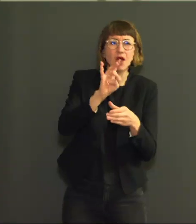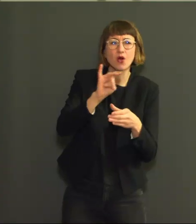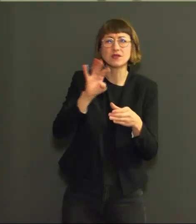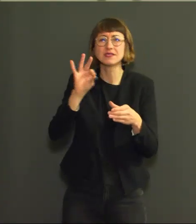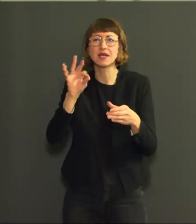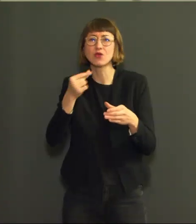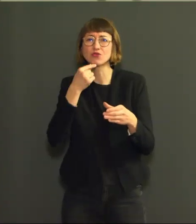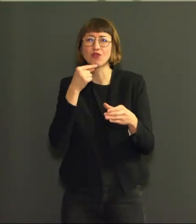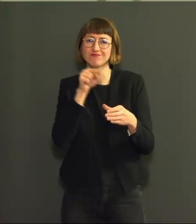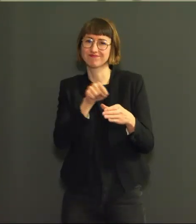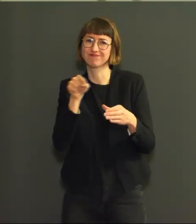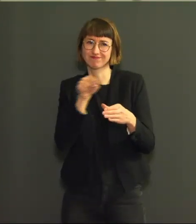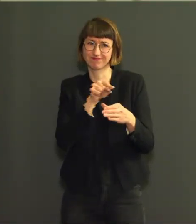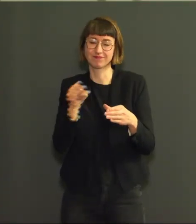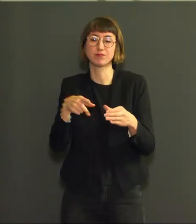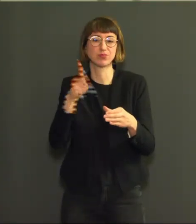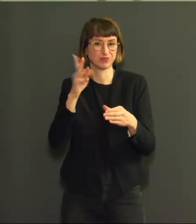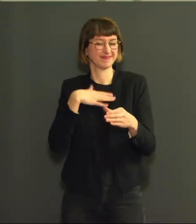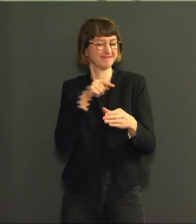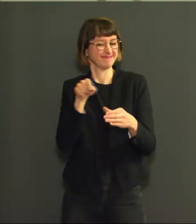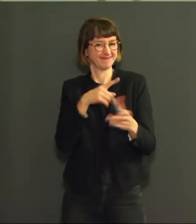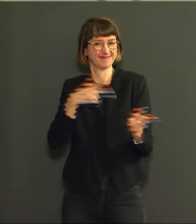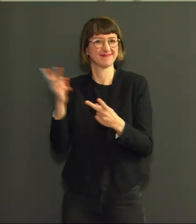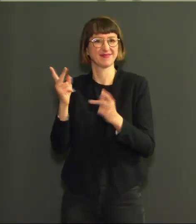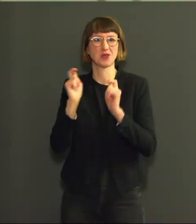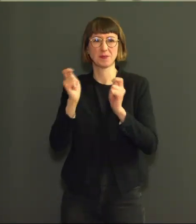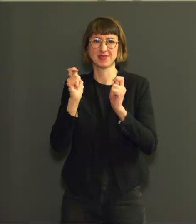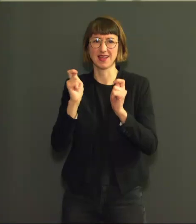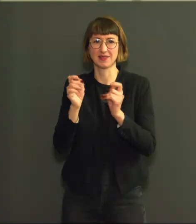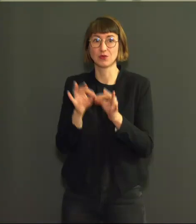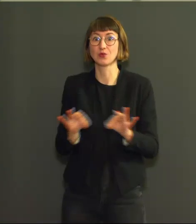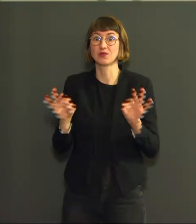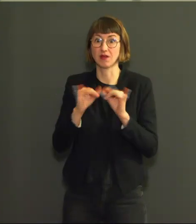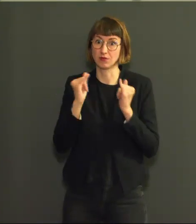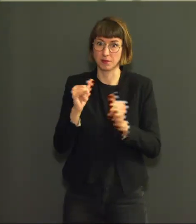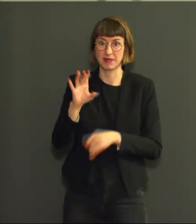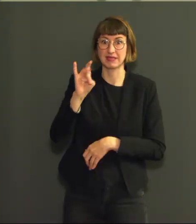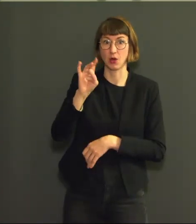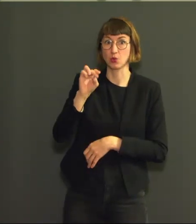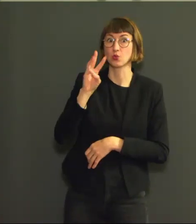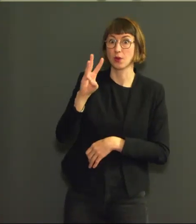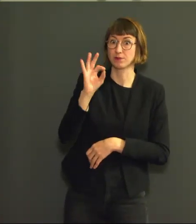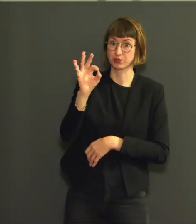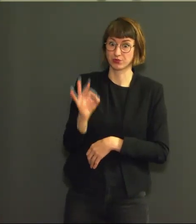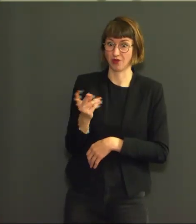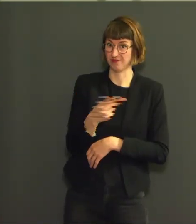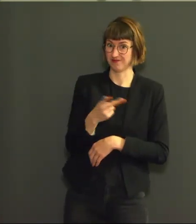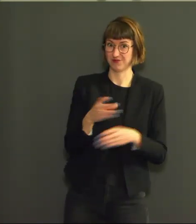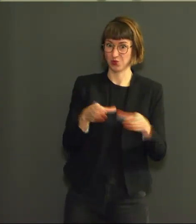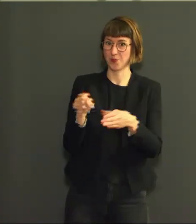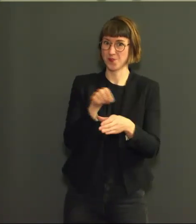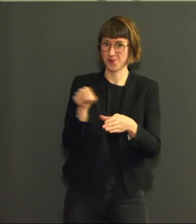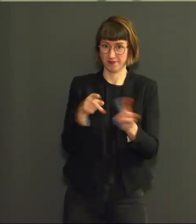pour les hospitalisations, avec 43% du total des hospitalisations. Et nous avons actuellement